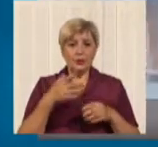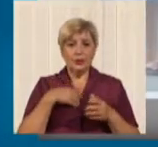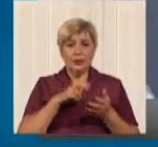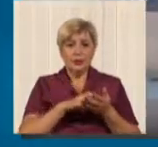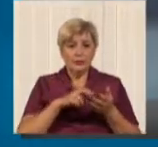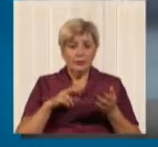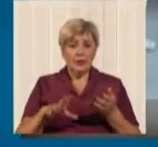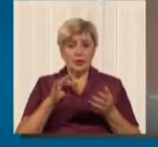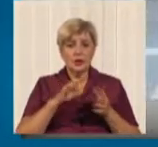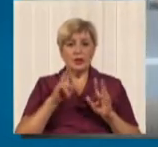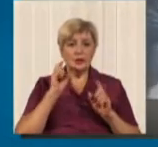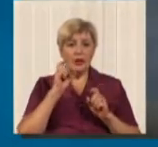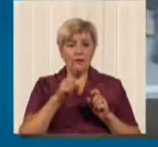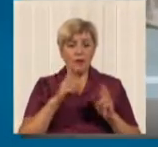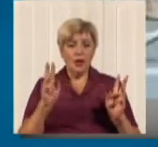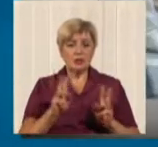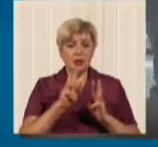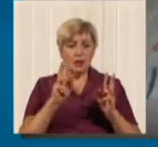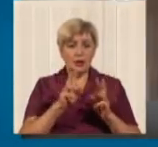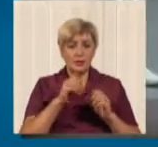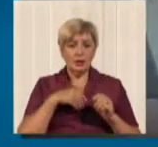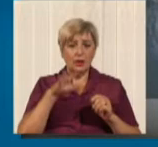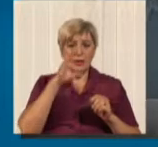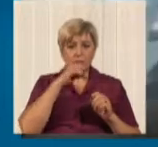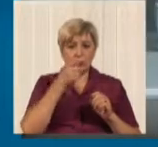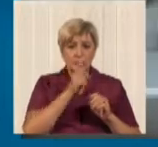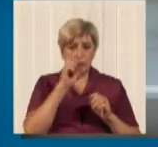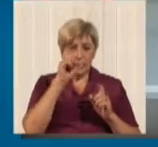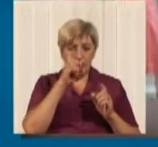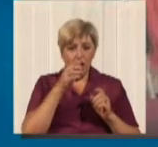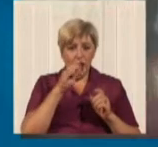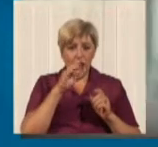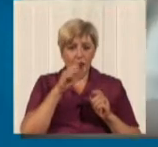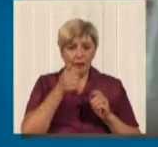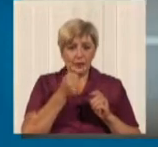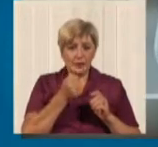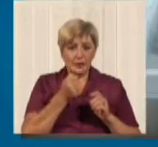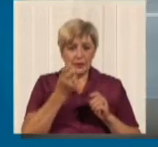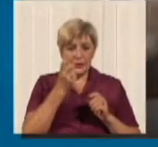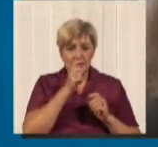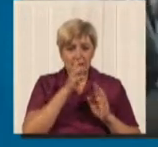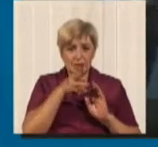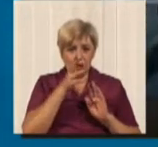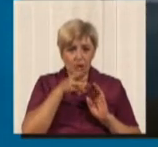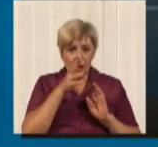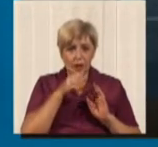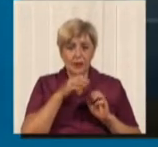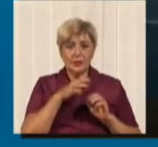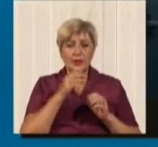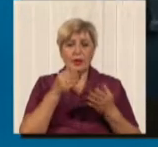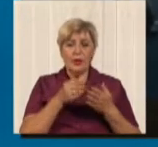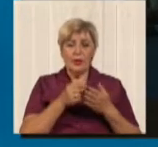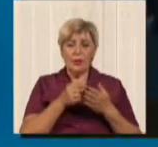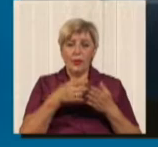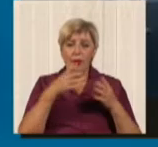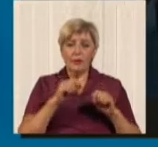Пассажири в панике, як і я, выскакивали з вагонів. Успела снять не так много, але картина говоряща. І вот стало интересно. Повышення проїзду з